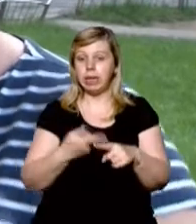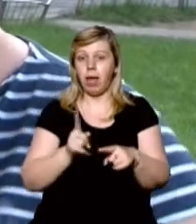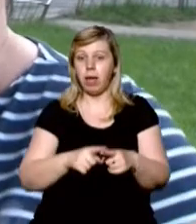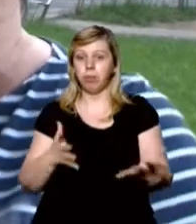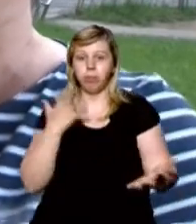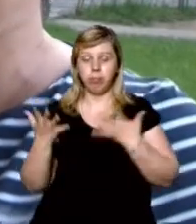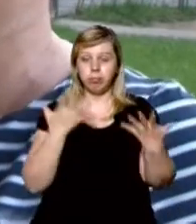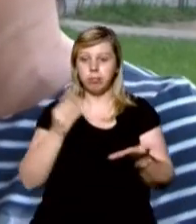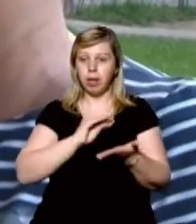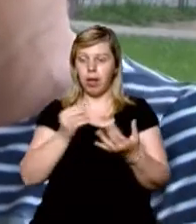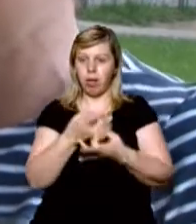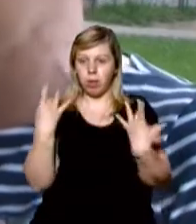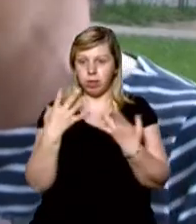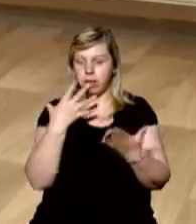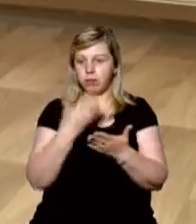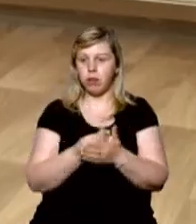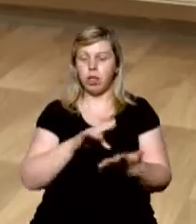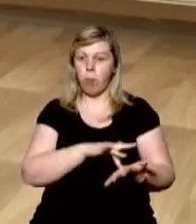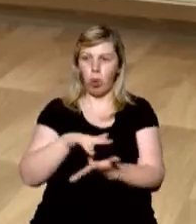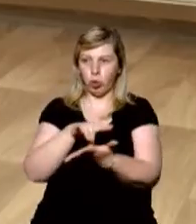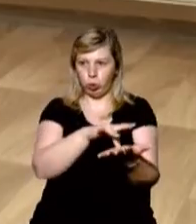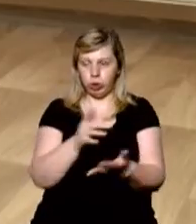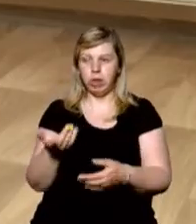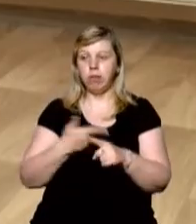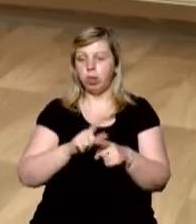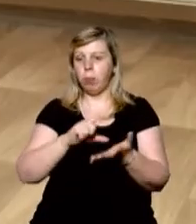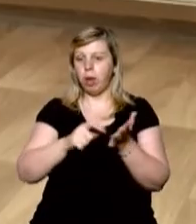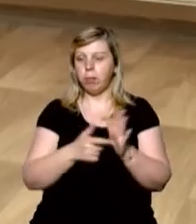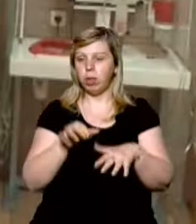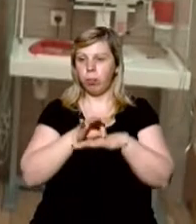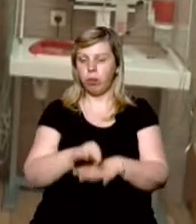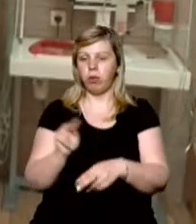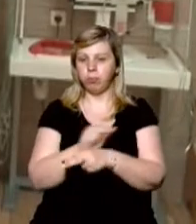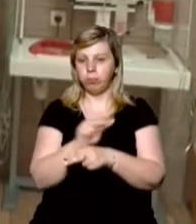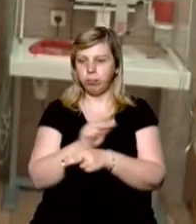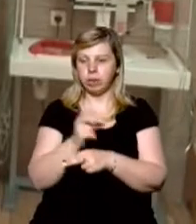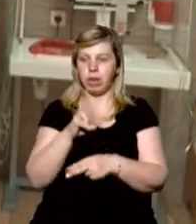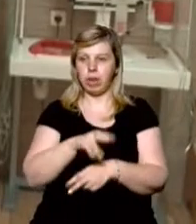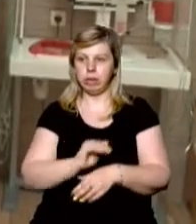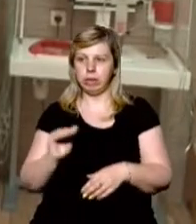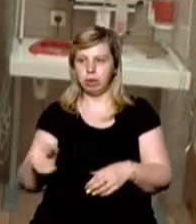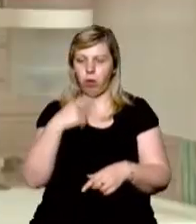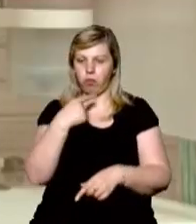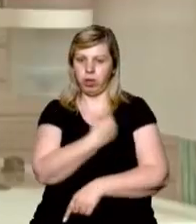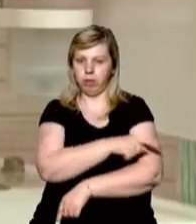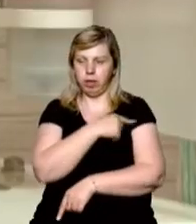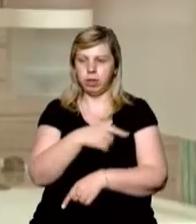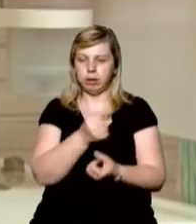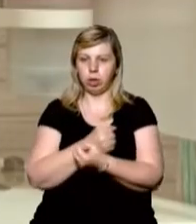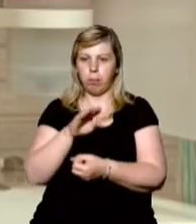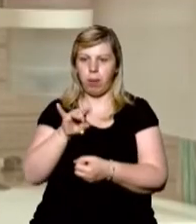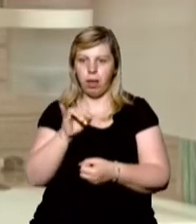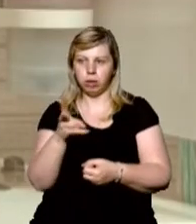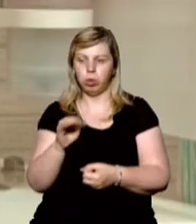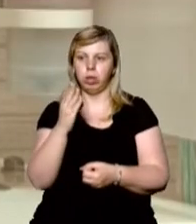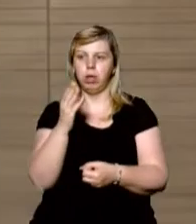емоційно описували всі свої подорожі. У цьому кабінеті проводять оздоровчі процедури для дітей, розповідає лікарка санаторію «Малятко»